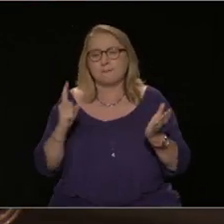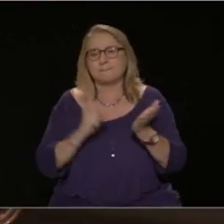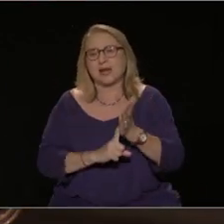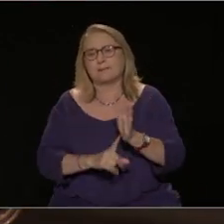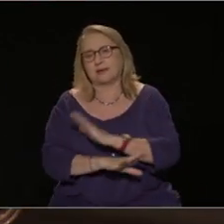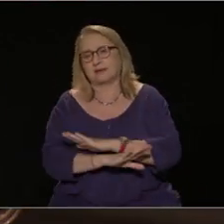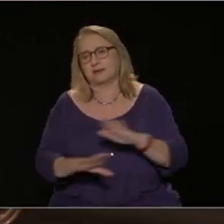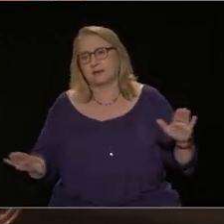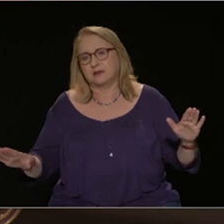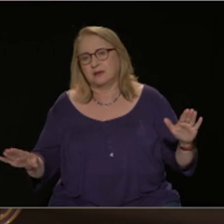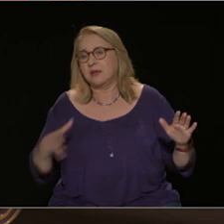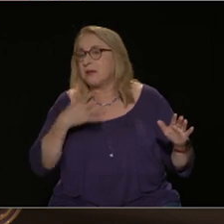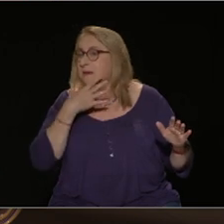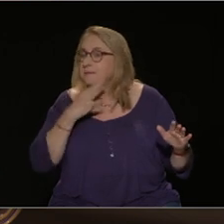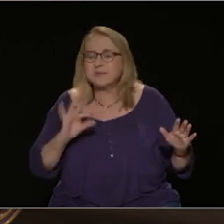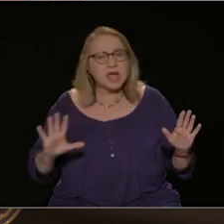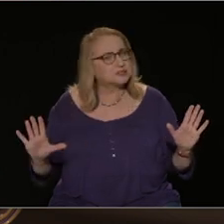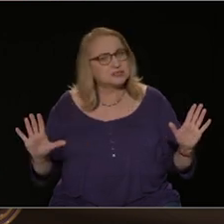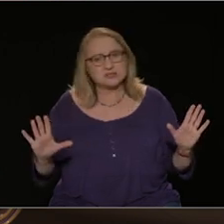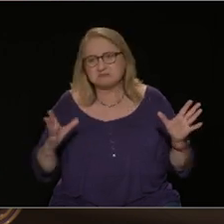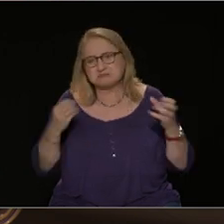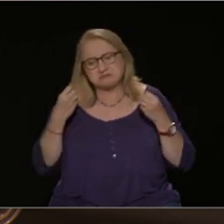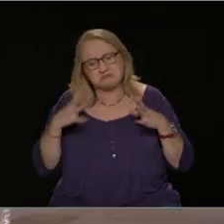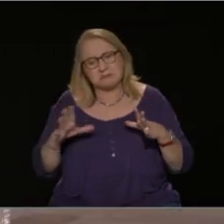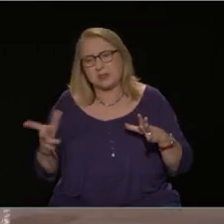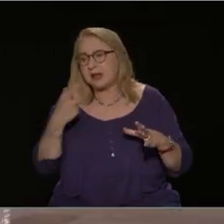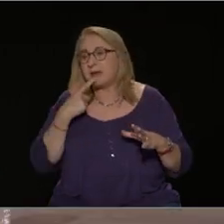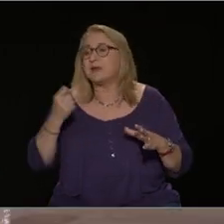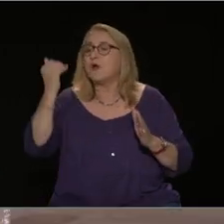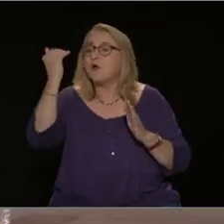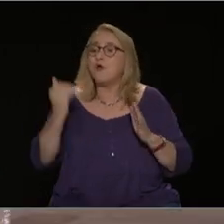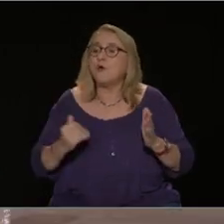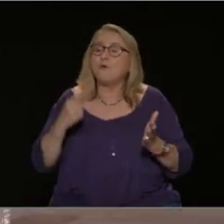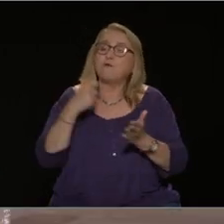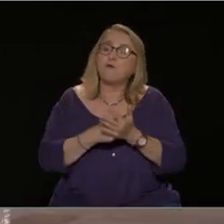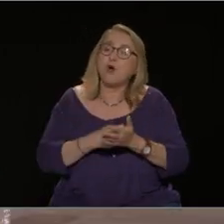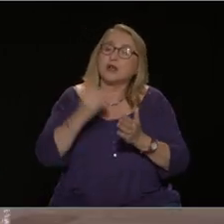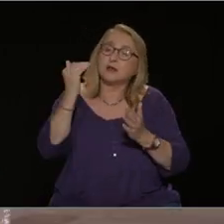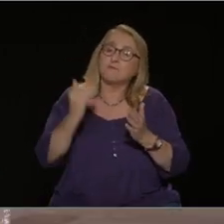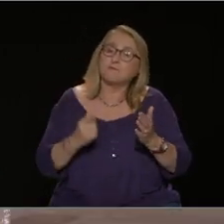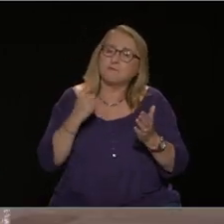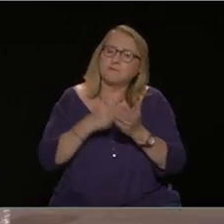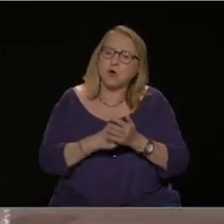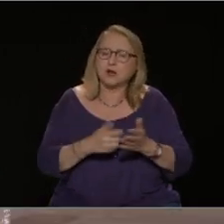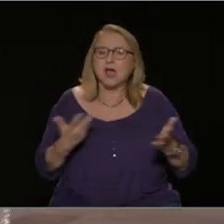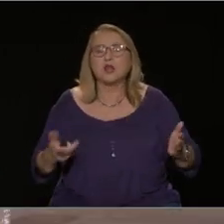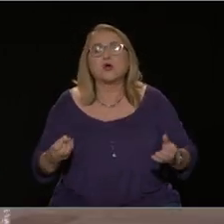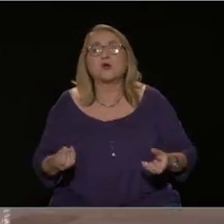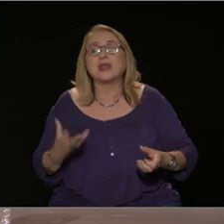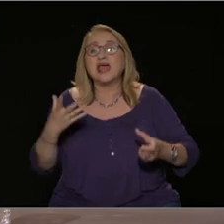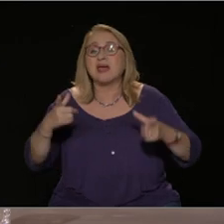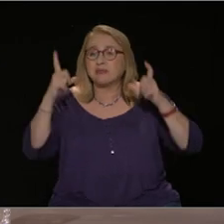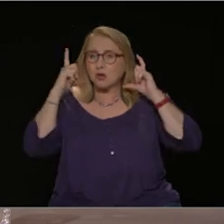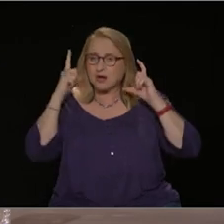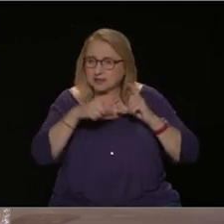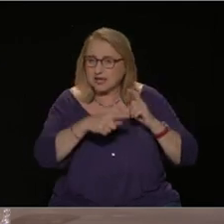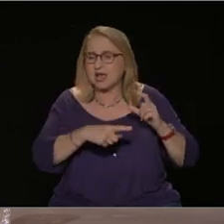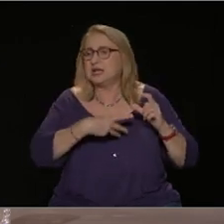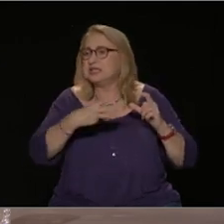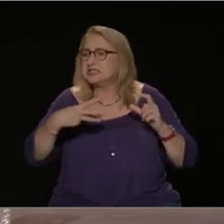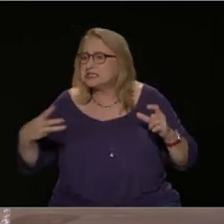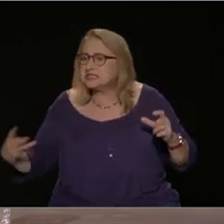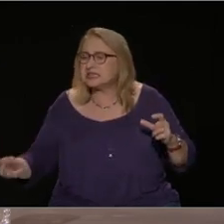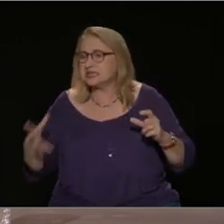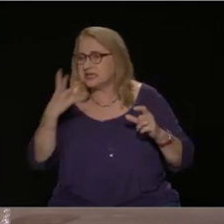να γίνεται μια συζήτηση δήθεν για τη μείωση των φόρων ενώ όλοι αυτοί που τα λένε και από τη Νέα Δημοκρατία και από το ΣΥΡΙΖΑ και από το